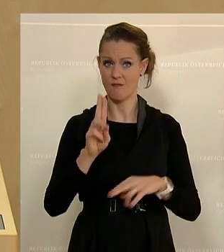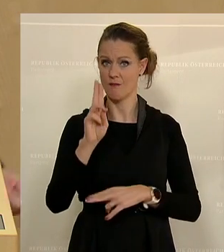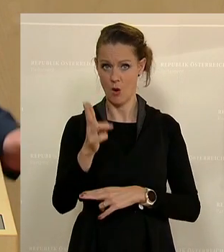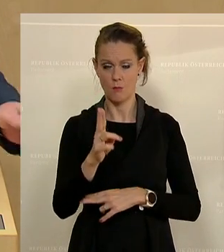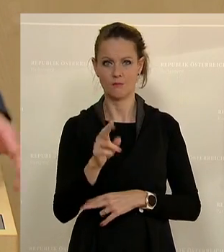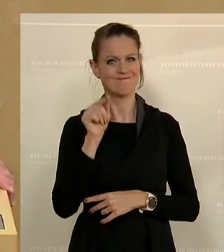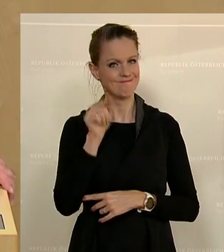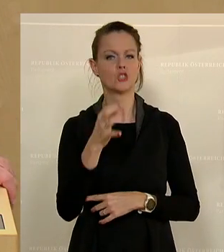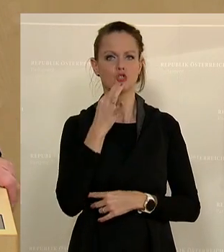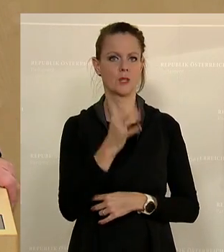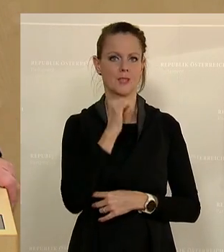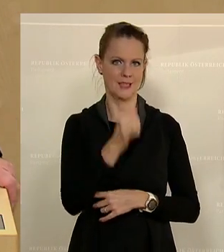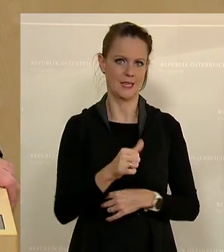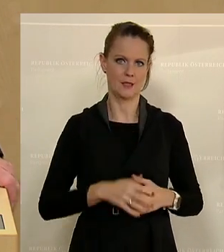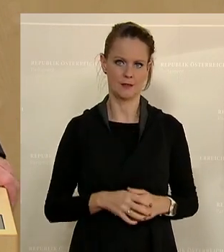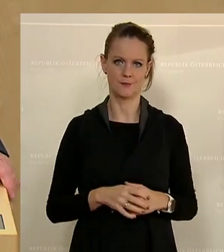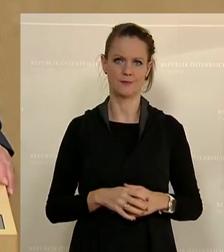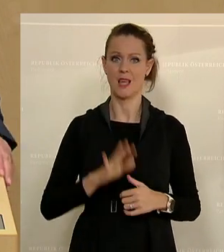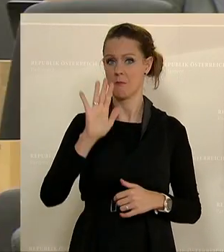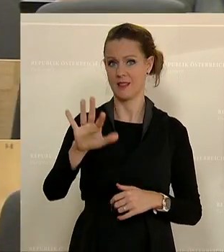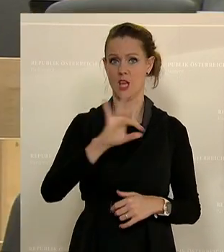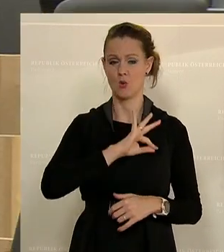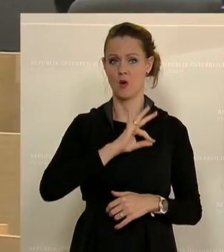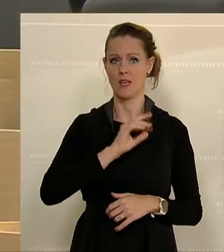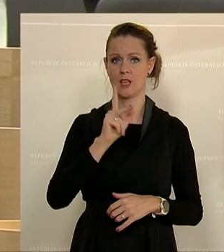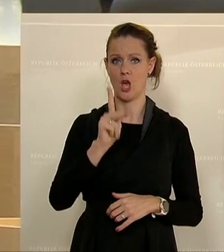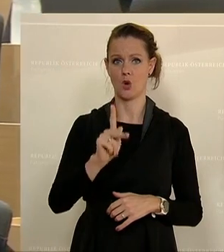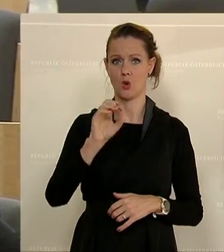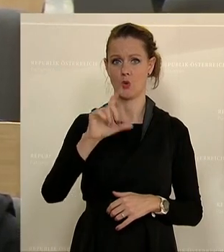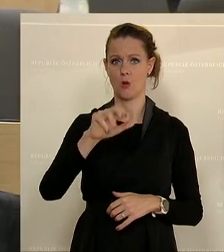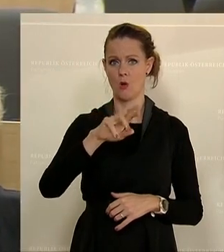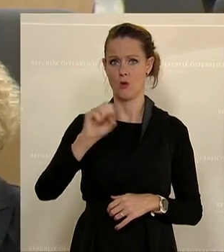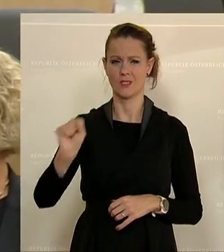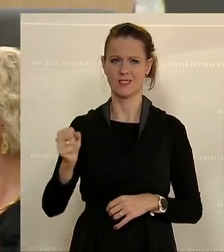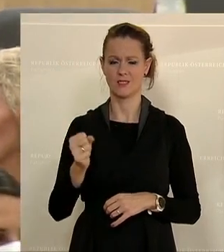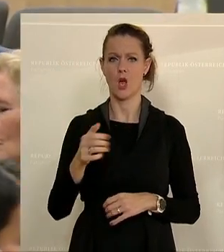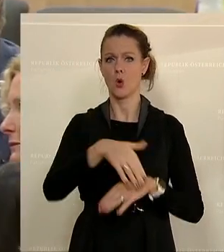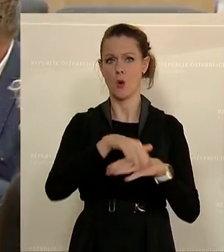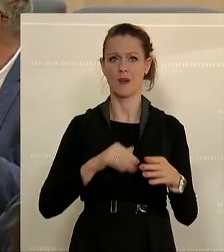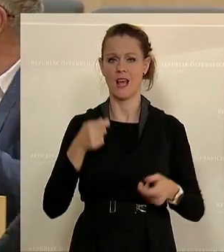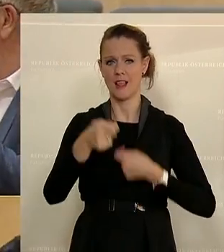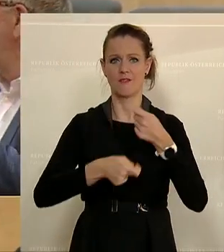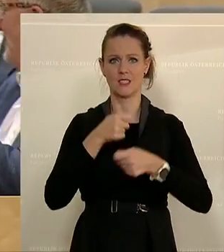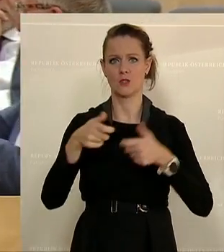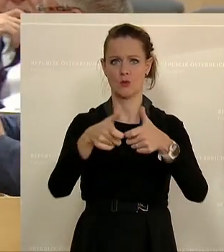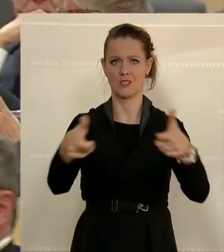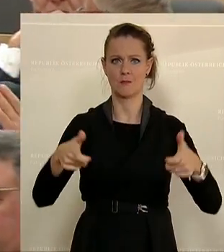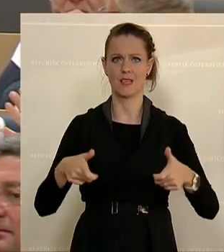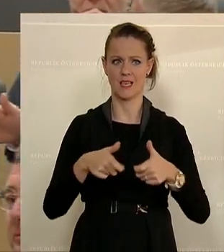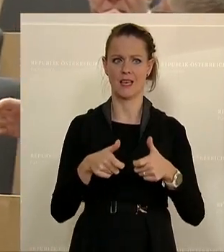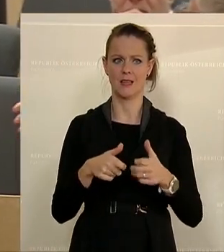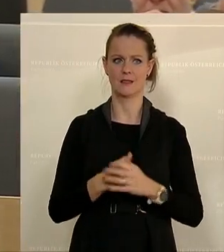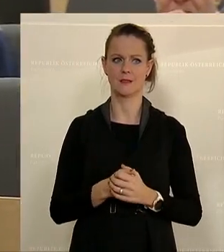Und ich beginne bei dir, Kollege Kolros, wenn du sagst, das kommunale Investitionspaket, das,